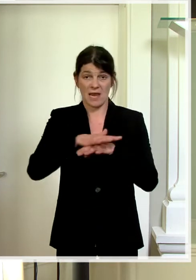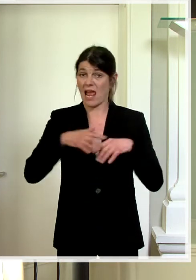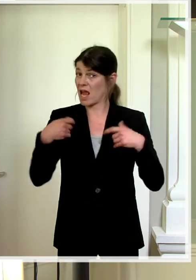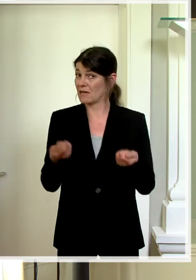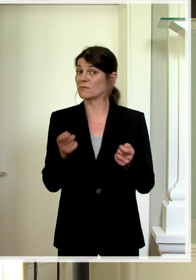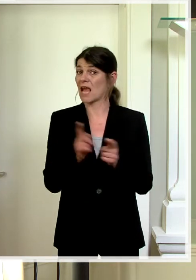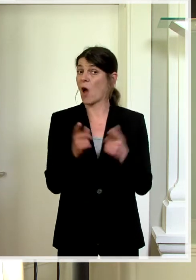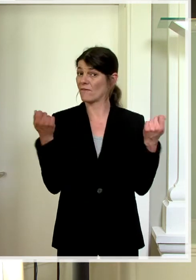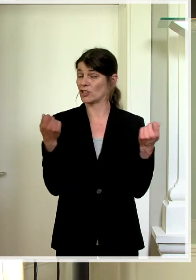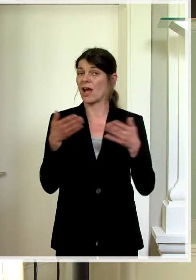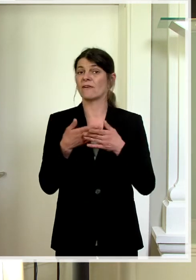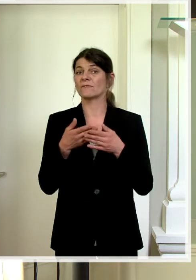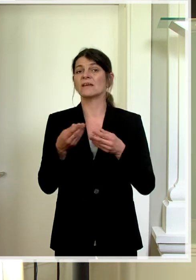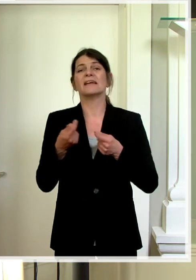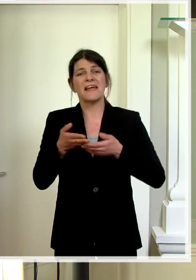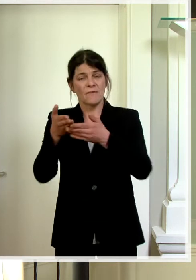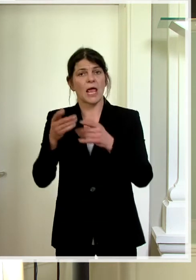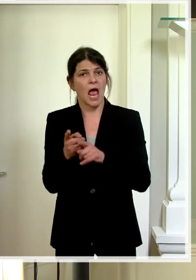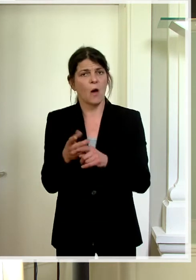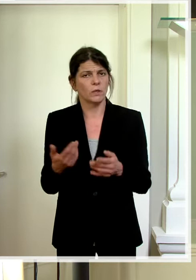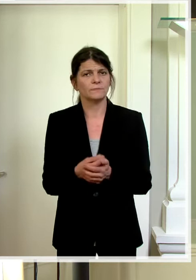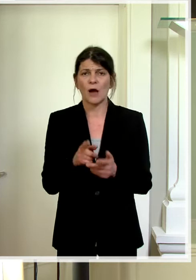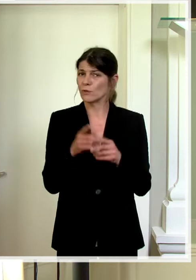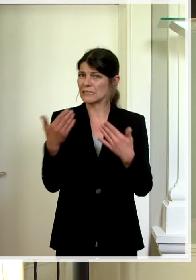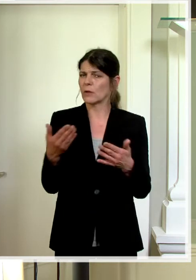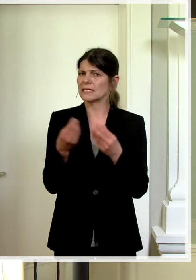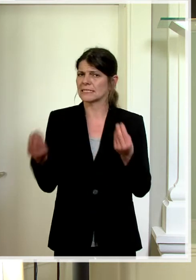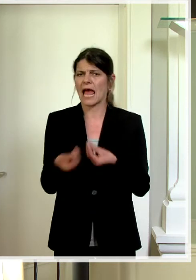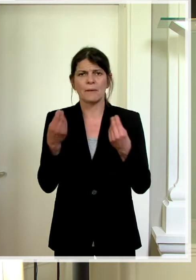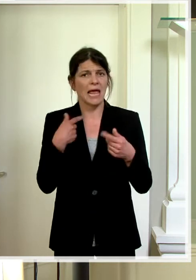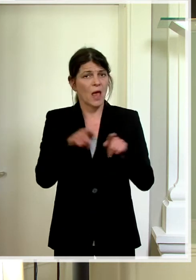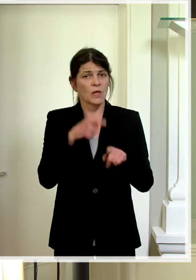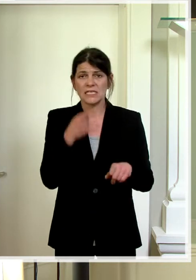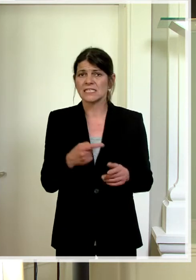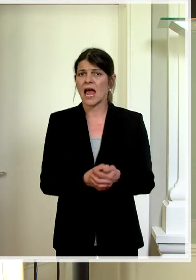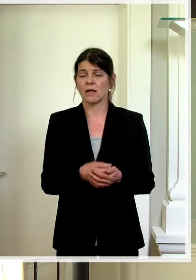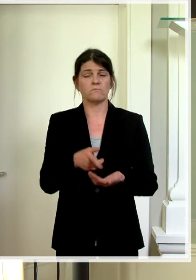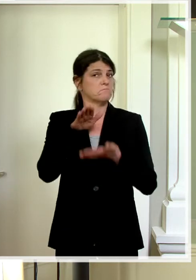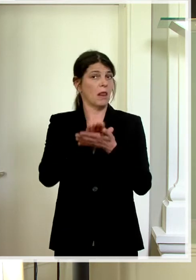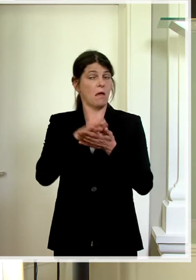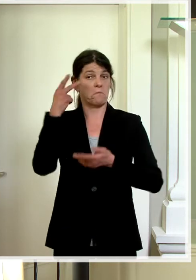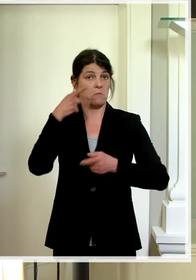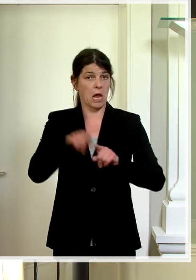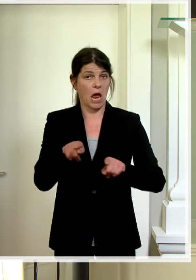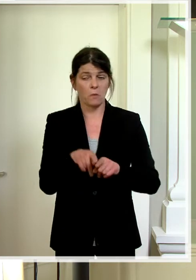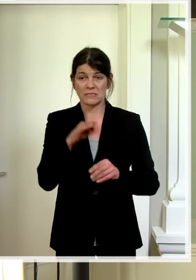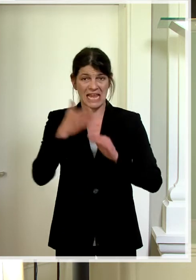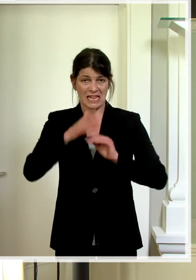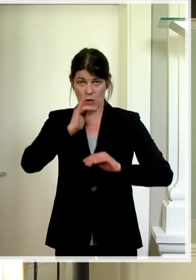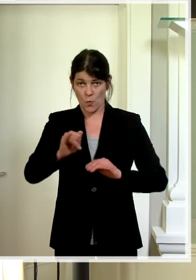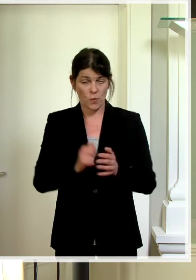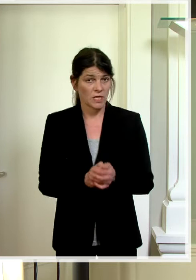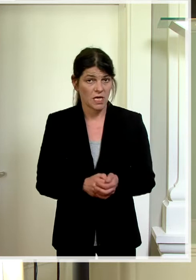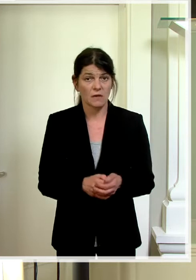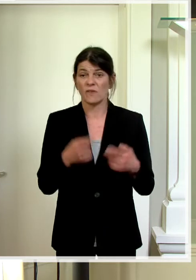wirtschaftliche Hilfen, also auch für solche Sachen. Und da haben wir auch gesagt, diese bleiben natürlich jetzt auch mal vorerst bis Ende Juni aufrecht.